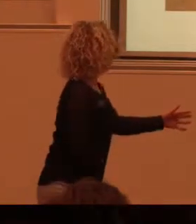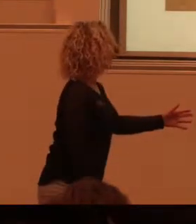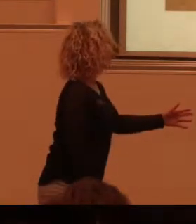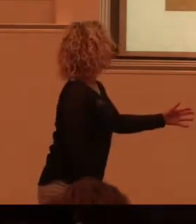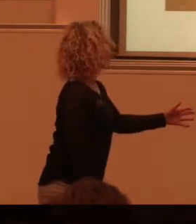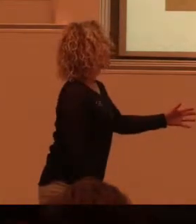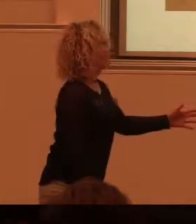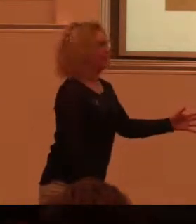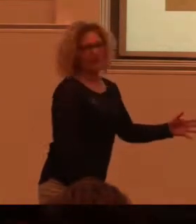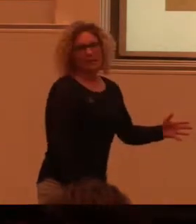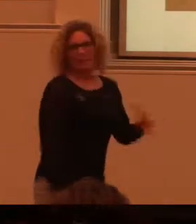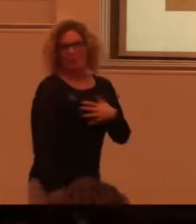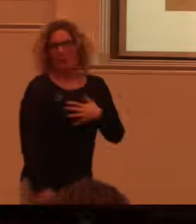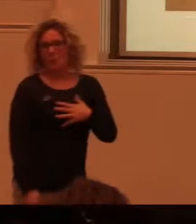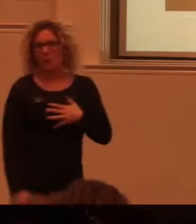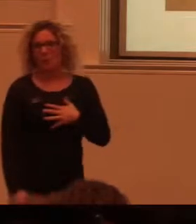Lite svinn får man göra.